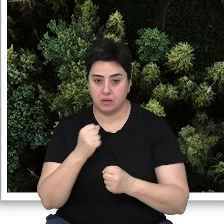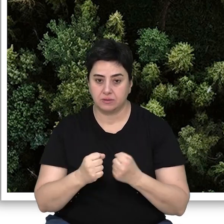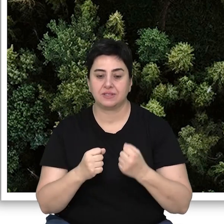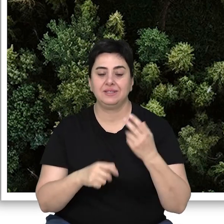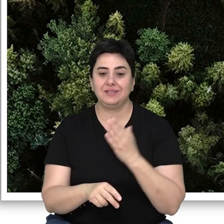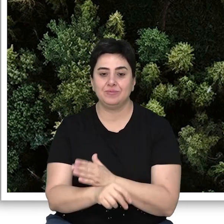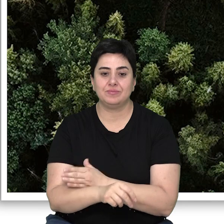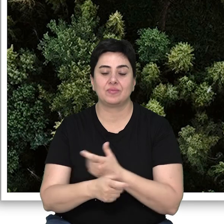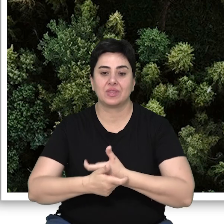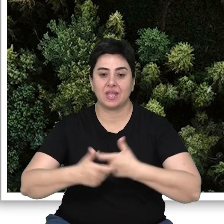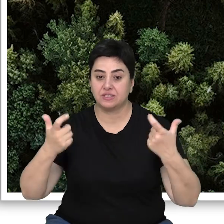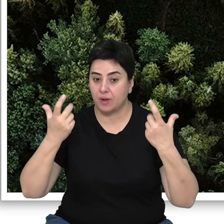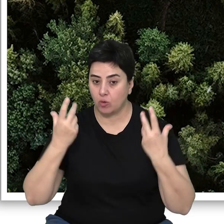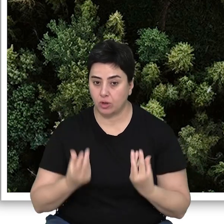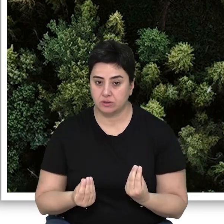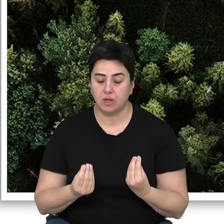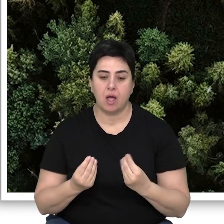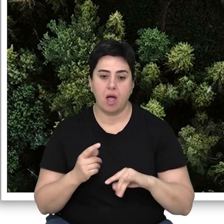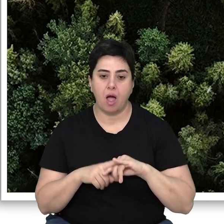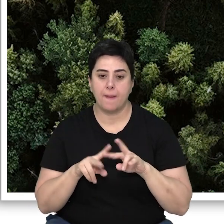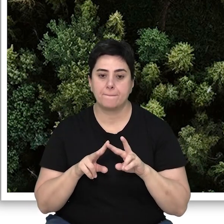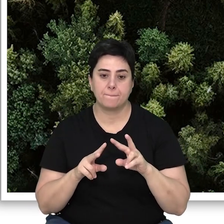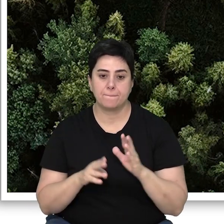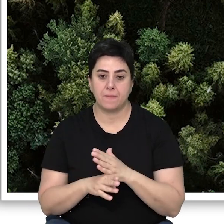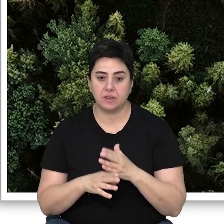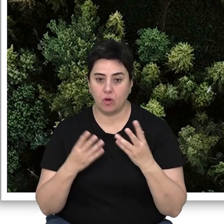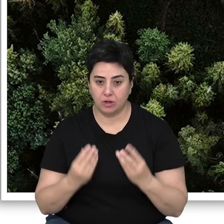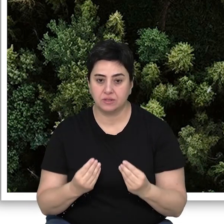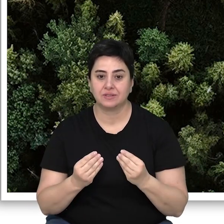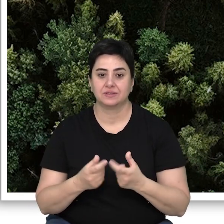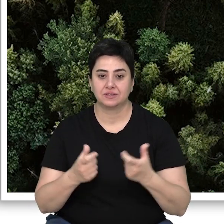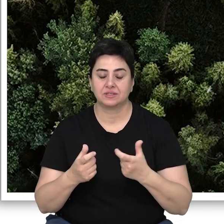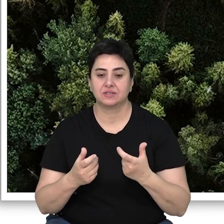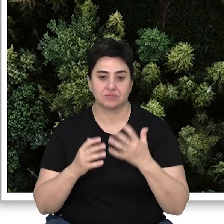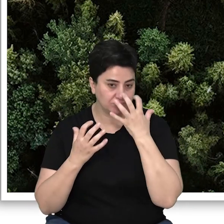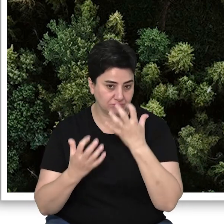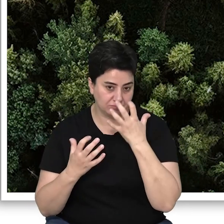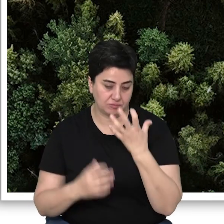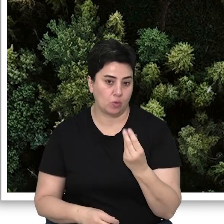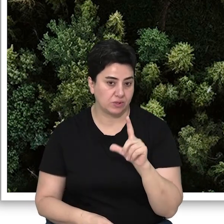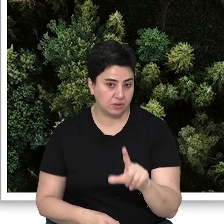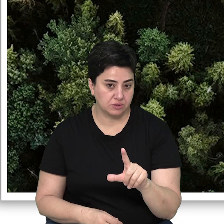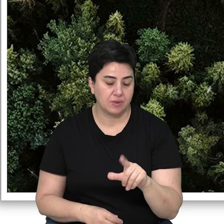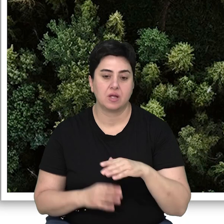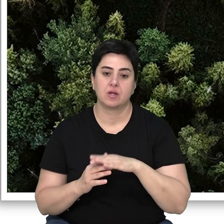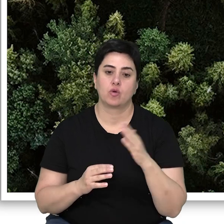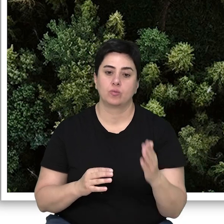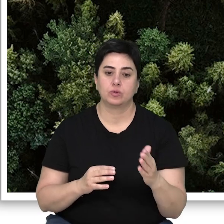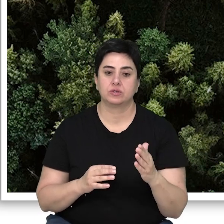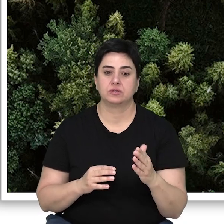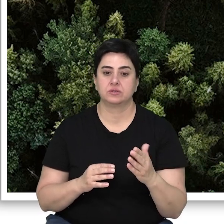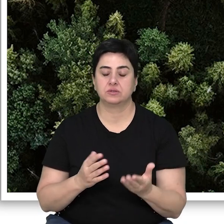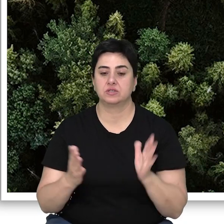kentlerin gelişmesiyle ortaya çıkan ham madde talebinin düzenli olarak karşılanması ihtiyacı, diğer yandan